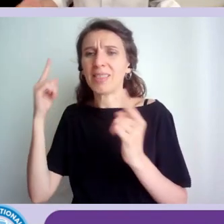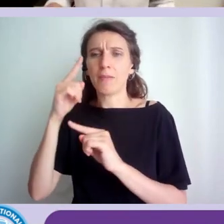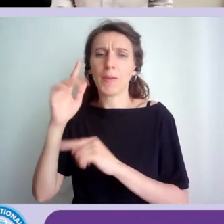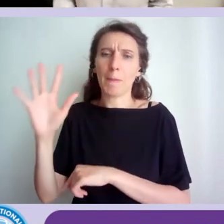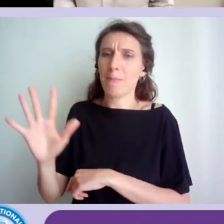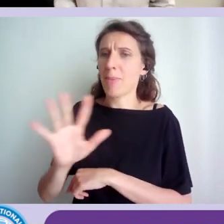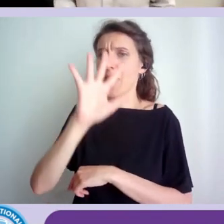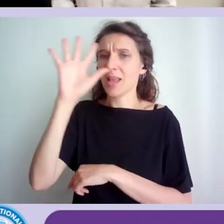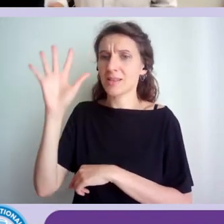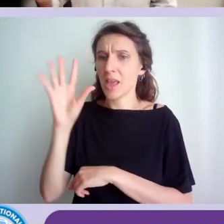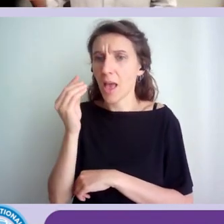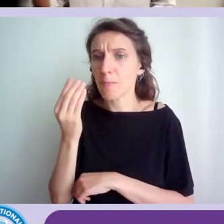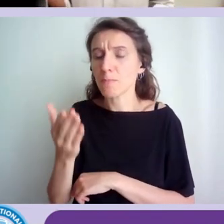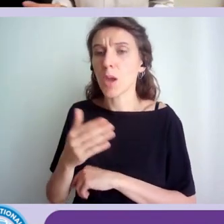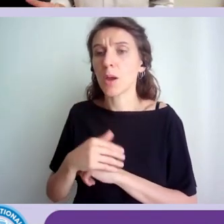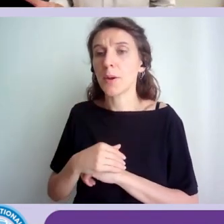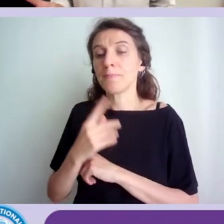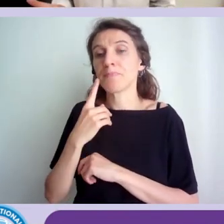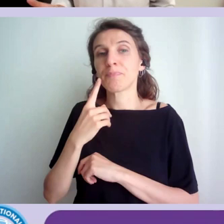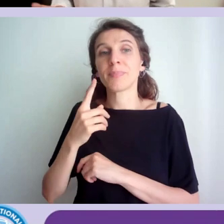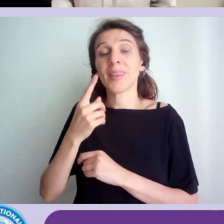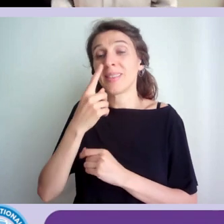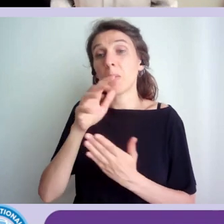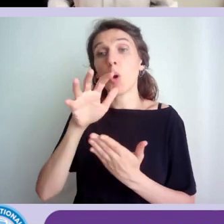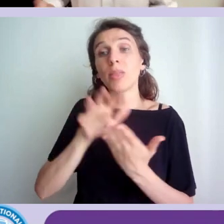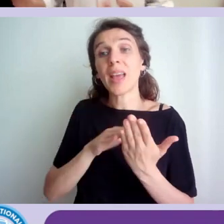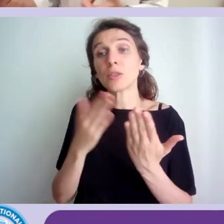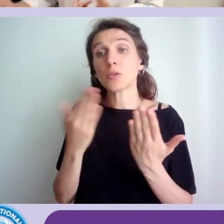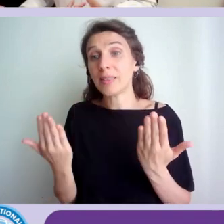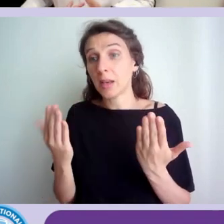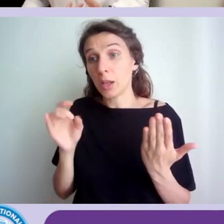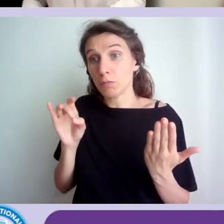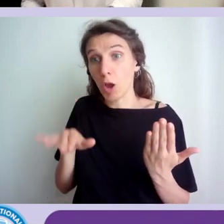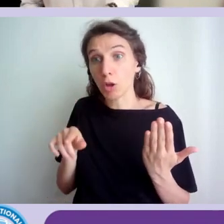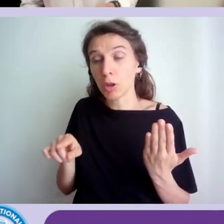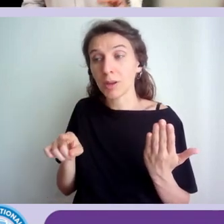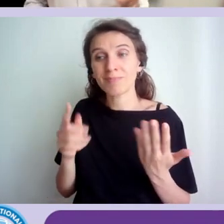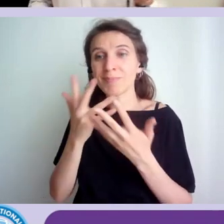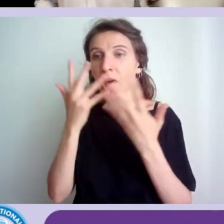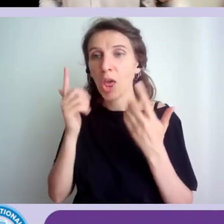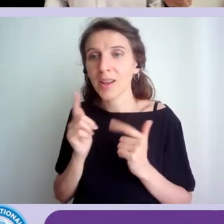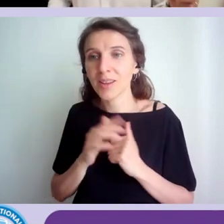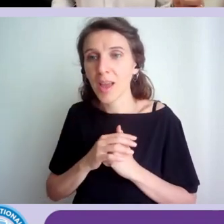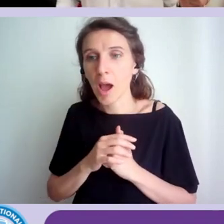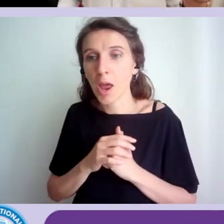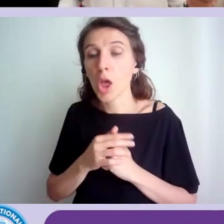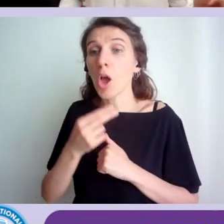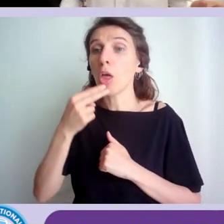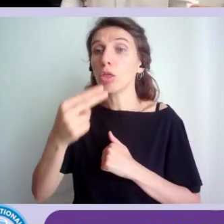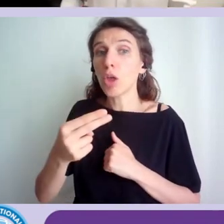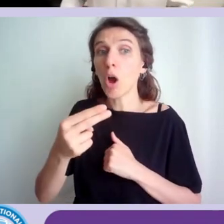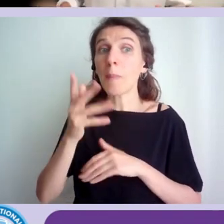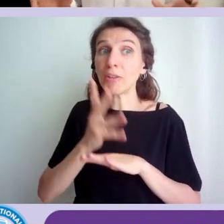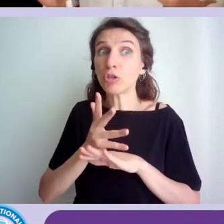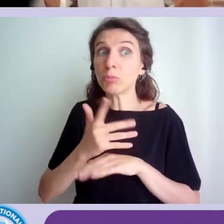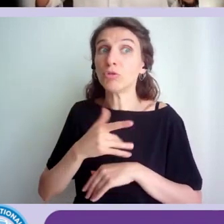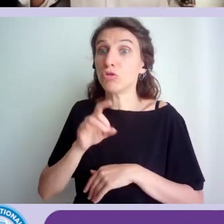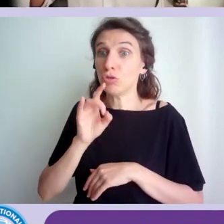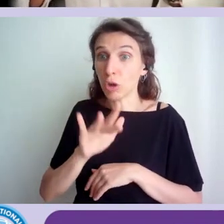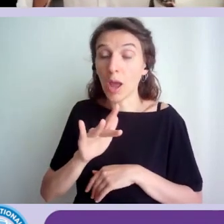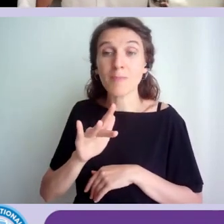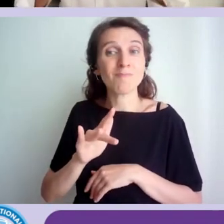esempio, il testo alternativo c'è, ma non è chiaro, il nome accessibile c'è, ma